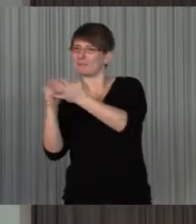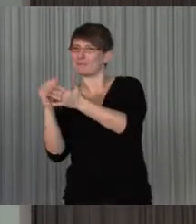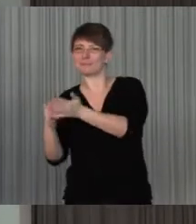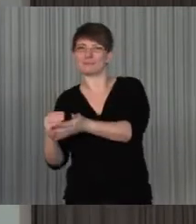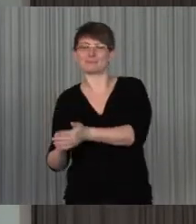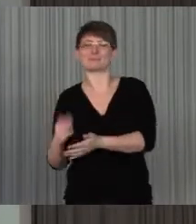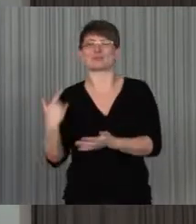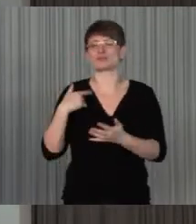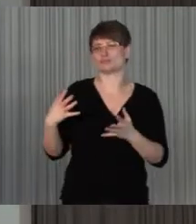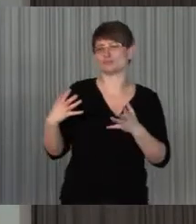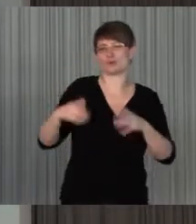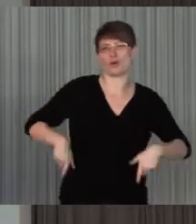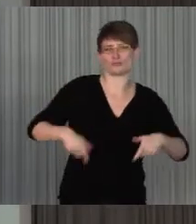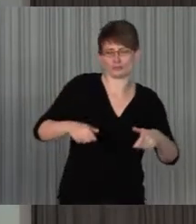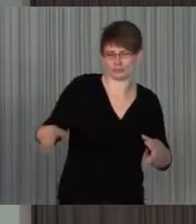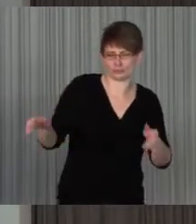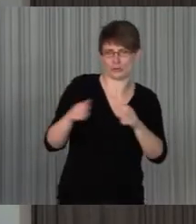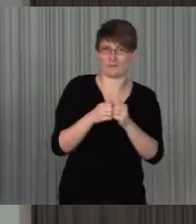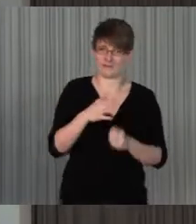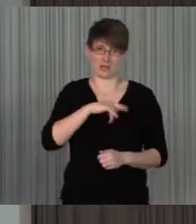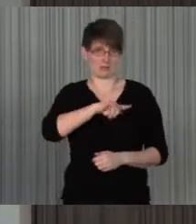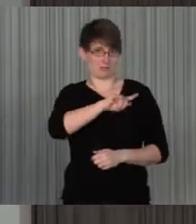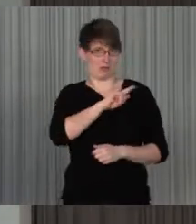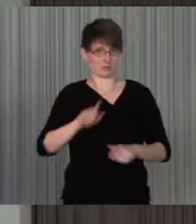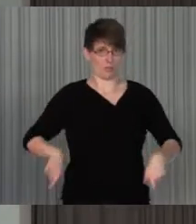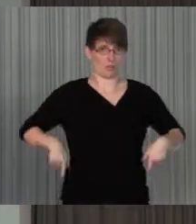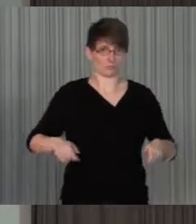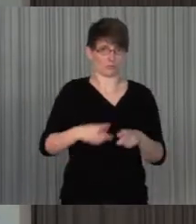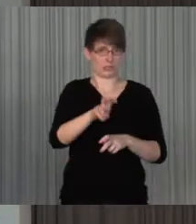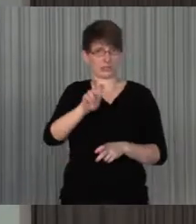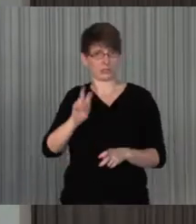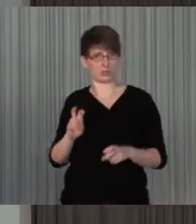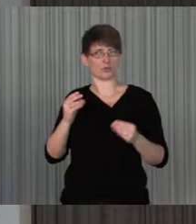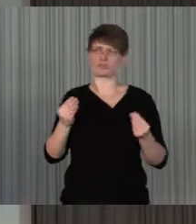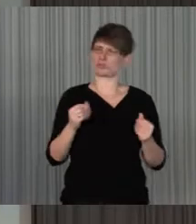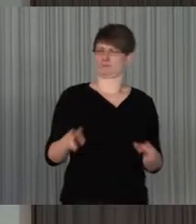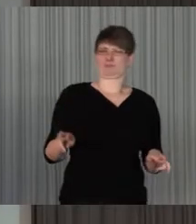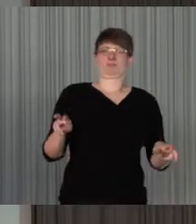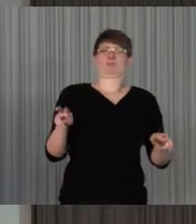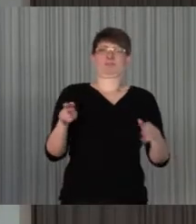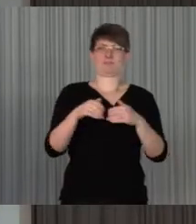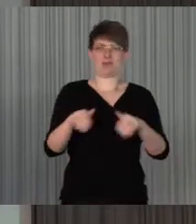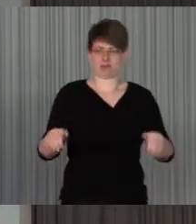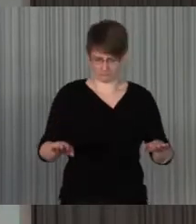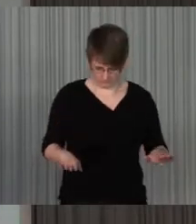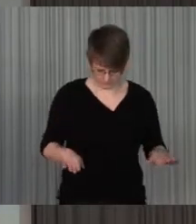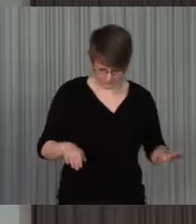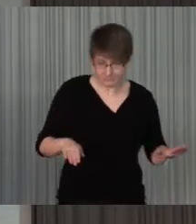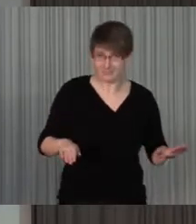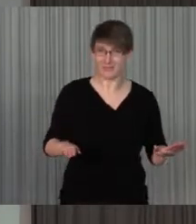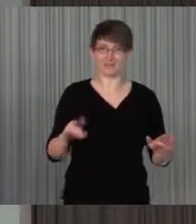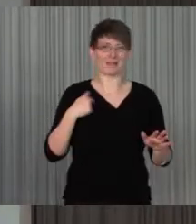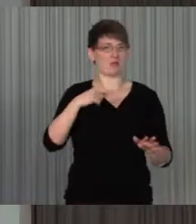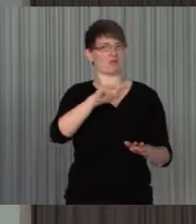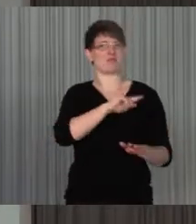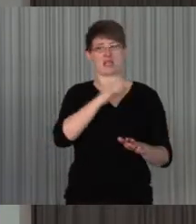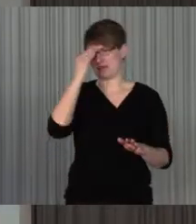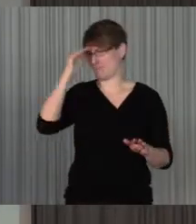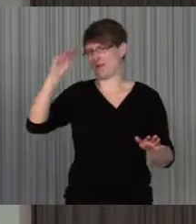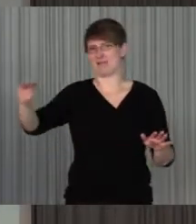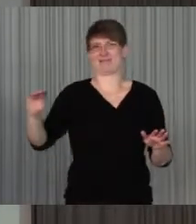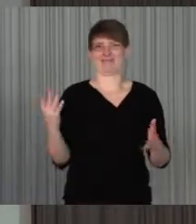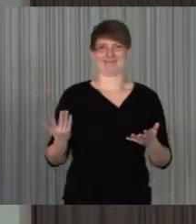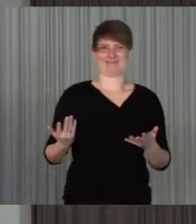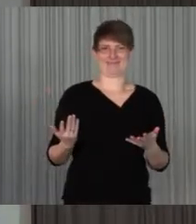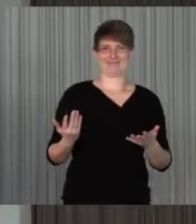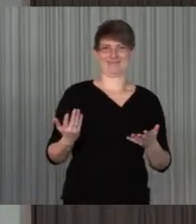ist vielleicht, macht das zusammen mit Rollstuhlfahrern, setzt sich vielleicht selber mal in den Rollstuhl und merkt halt sehr gut, was für Barrieren man hat und kann eben gleichzeitig auch nur was machen.